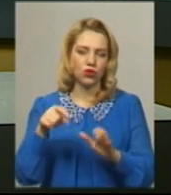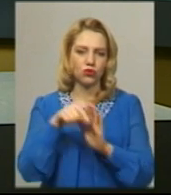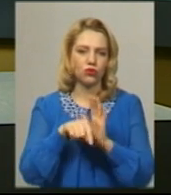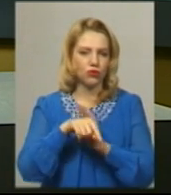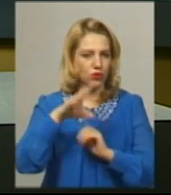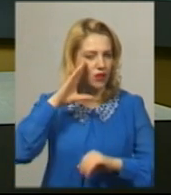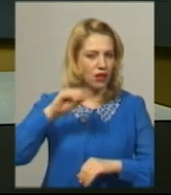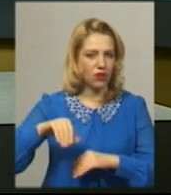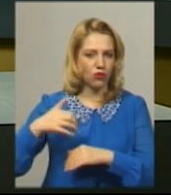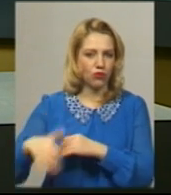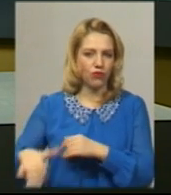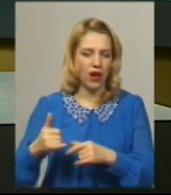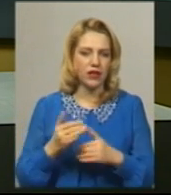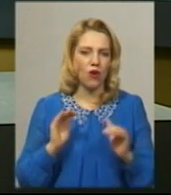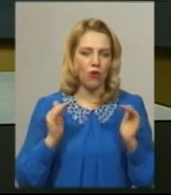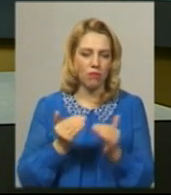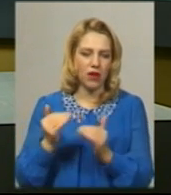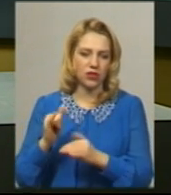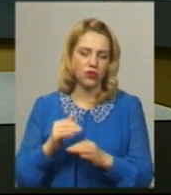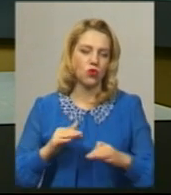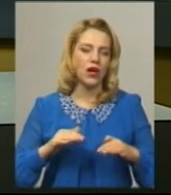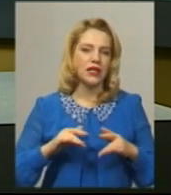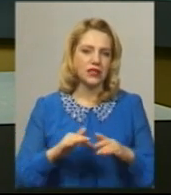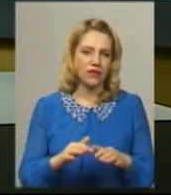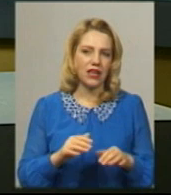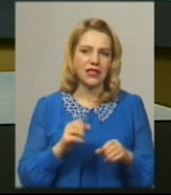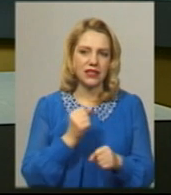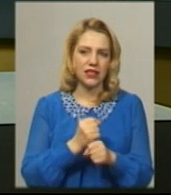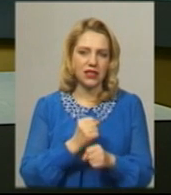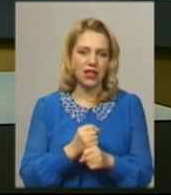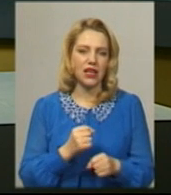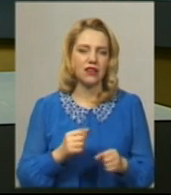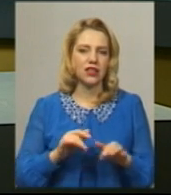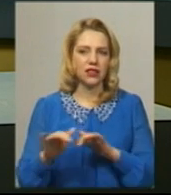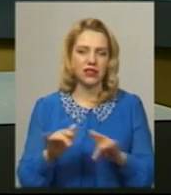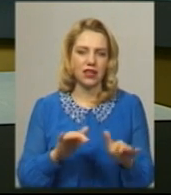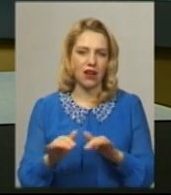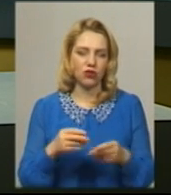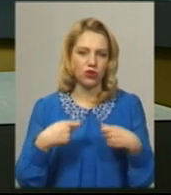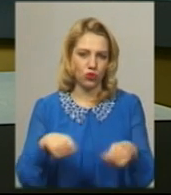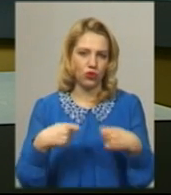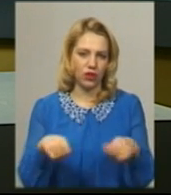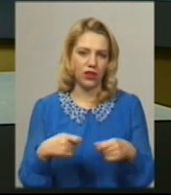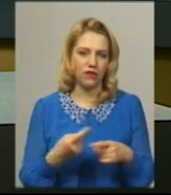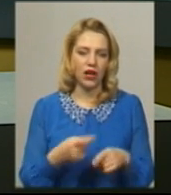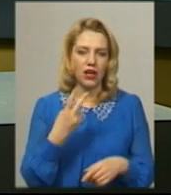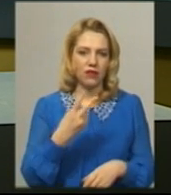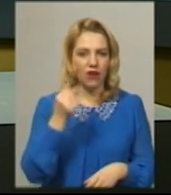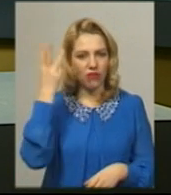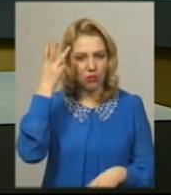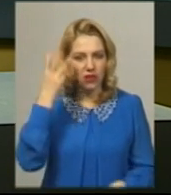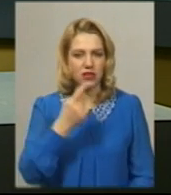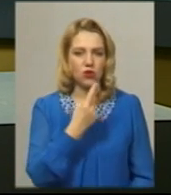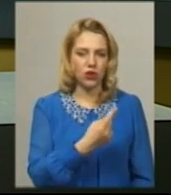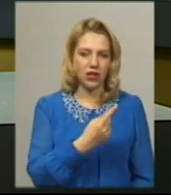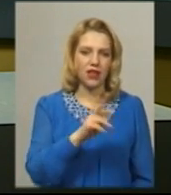ігнорування обмежень у сфері здійснення торгівельної діяльності. Два протоколи складено у місті Хмельницькому, по одному – у Ярмолинцях,